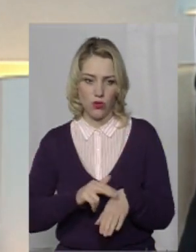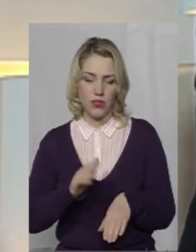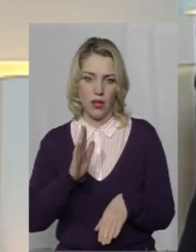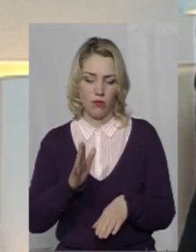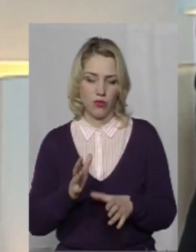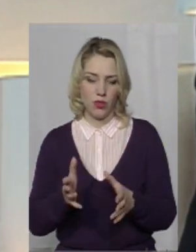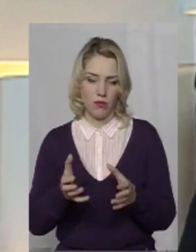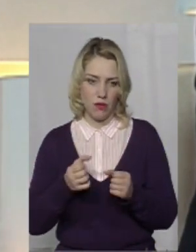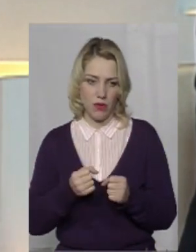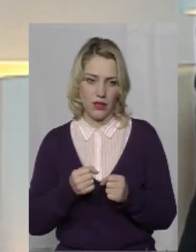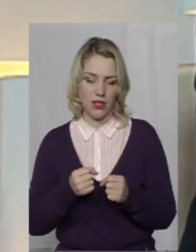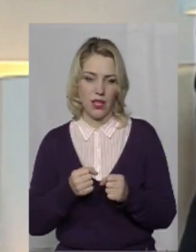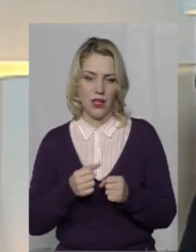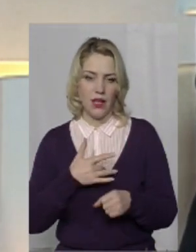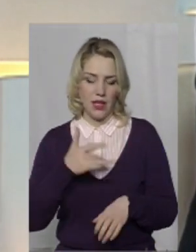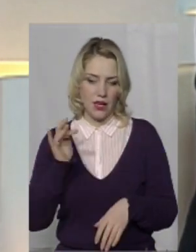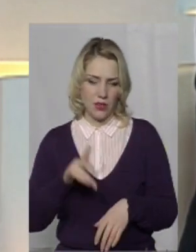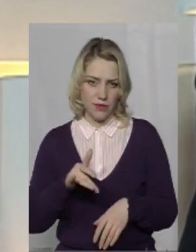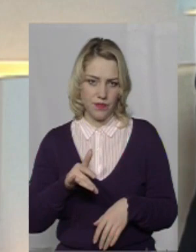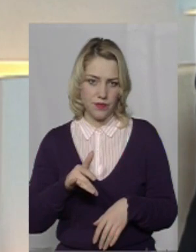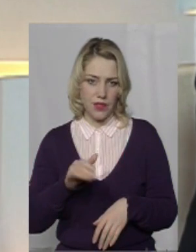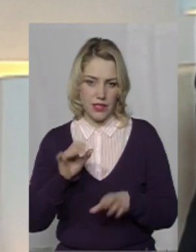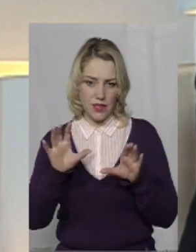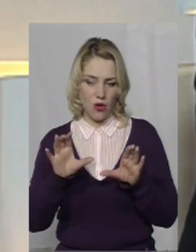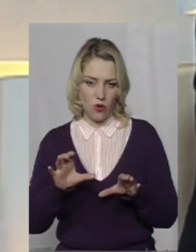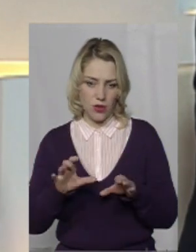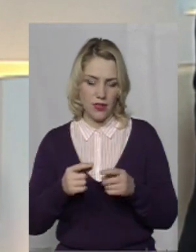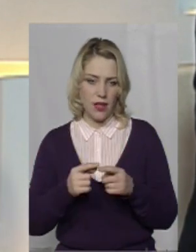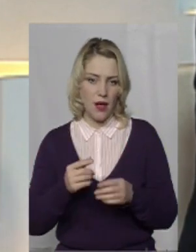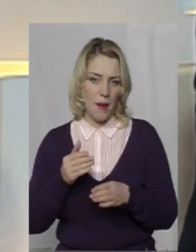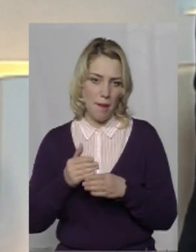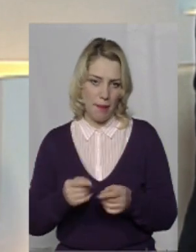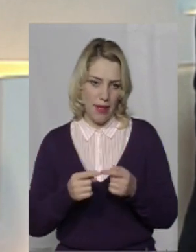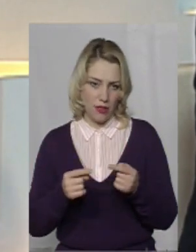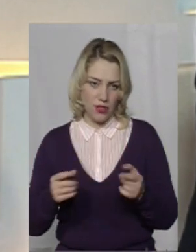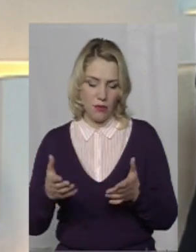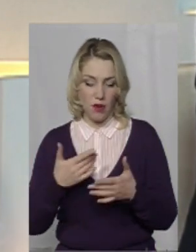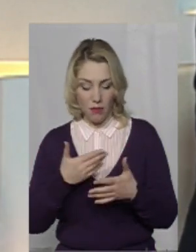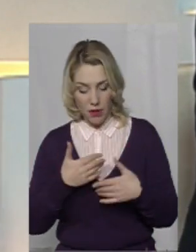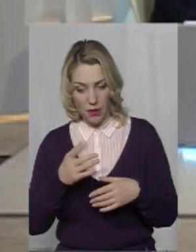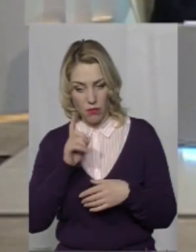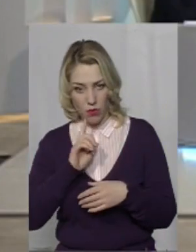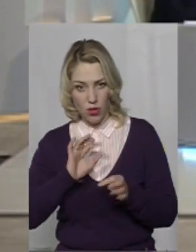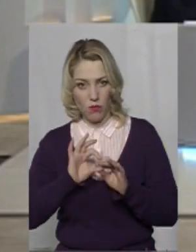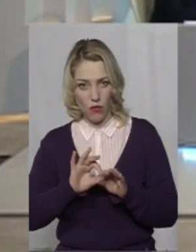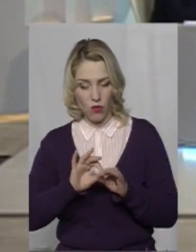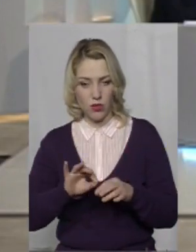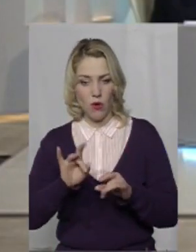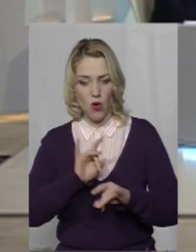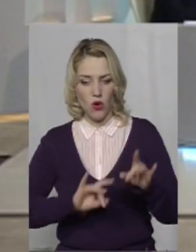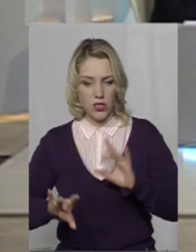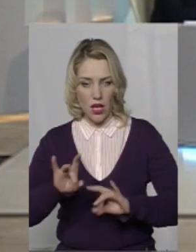приймати радикальні і абсолютно законні методи. Ми більше проводимо з ними роз'яснювальну роботу, більше